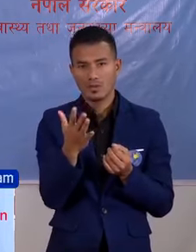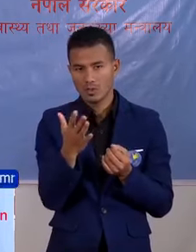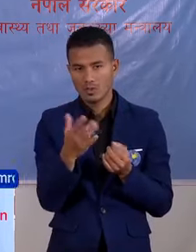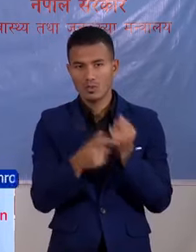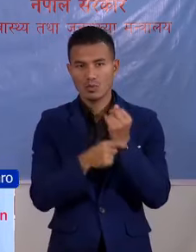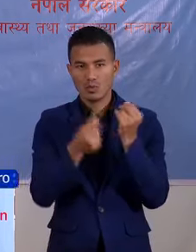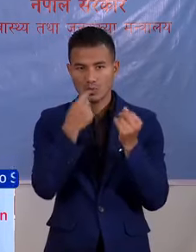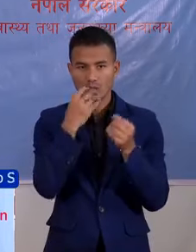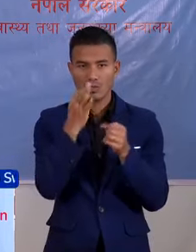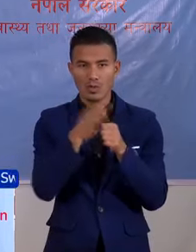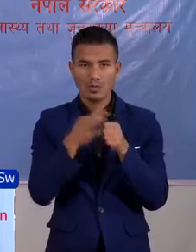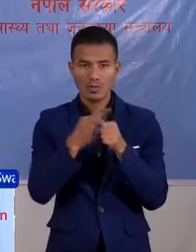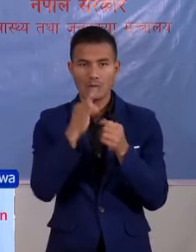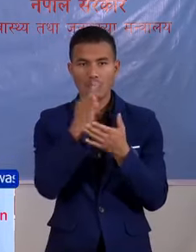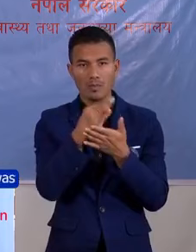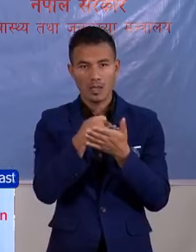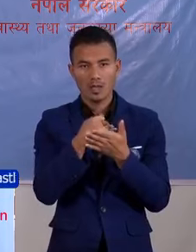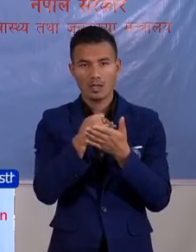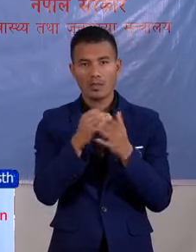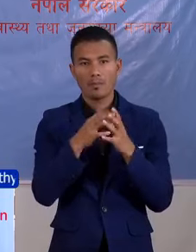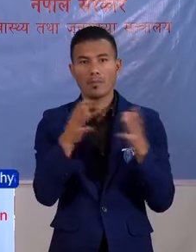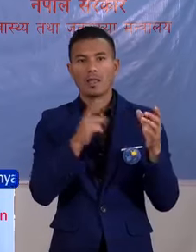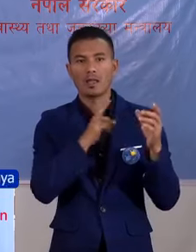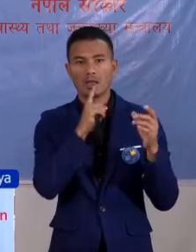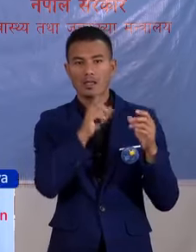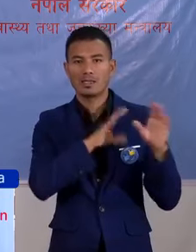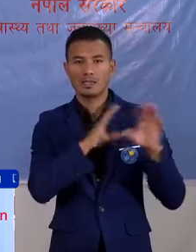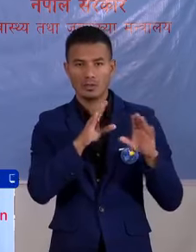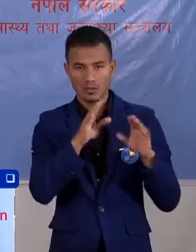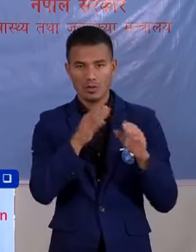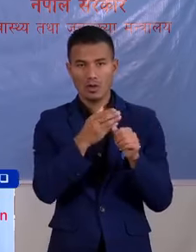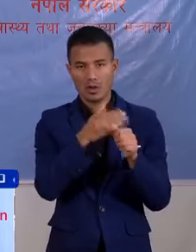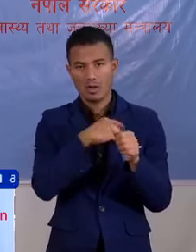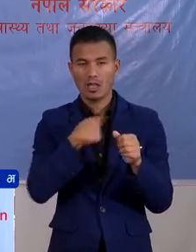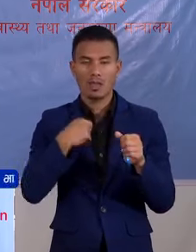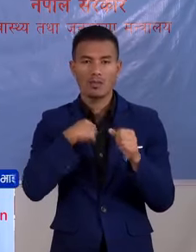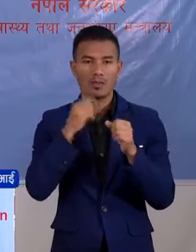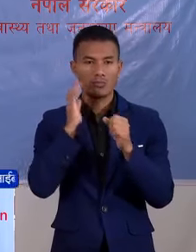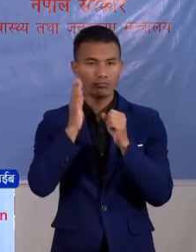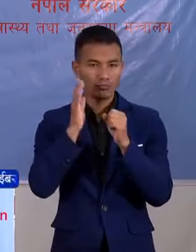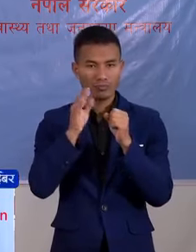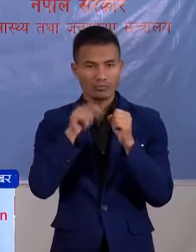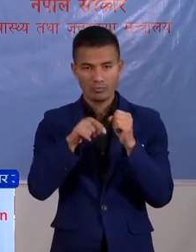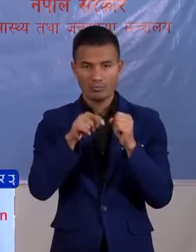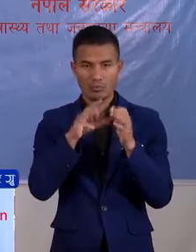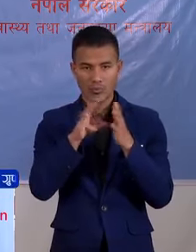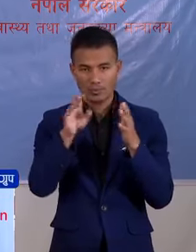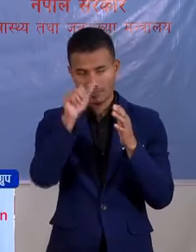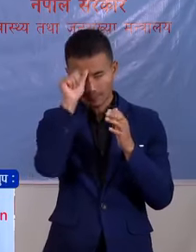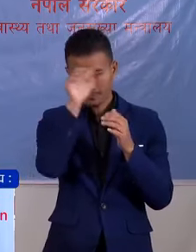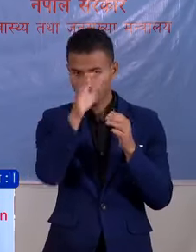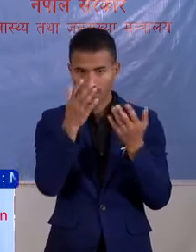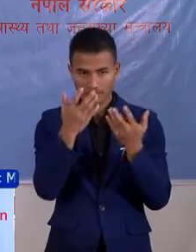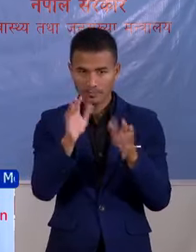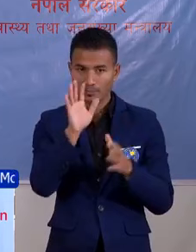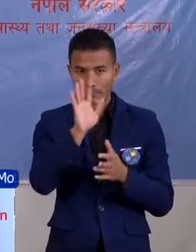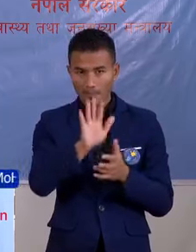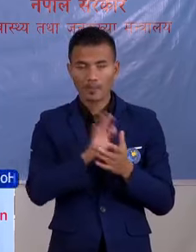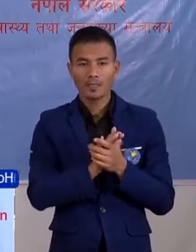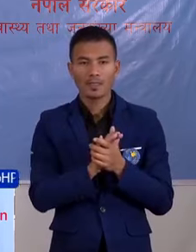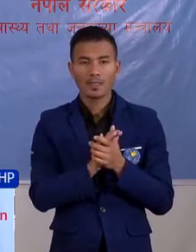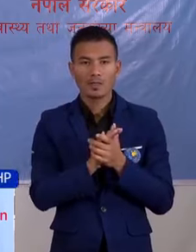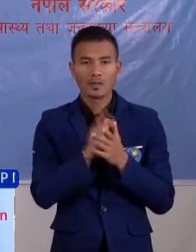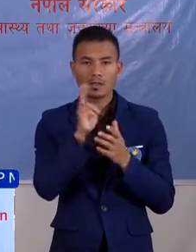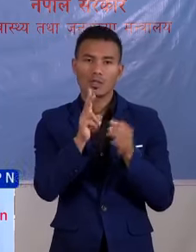ना आउसदी बेवस्ता बिभाग को माहने दे शकलाई पनी योवन्दा अगाडी आमीले यहां बाट प्रस्ट पार्न वहाले पारी पनी शक्न बाई कोछा